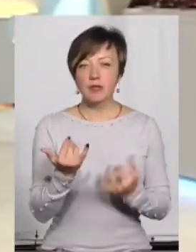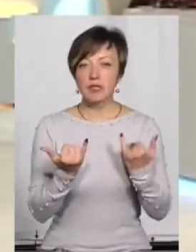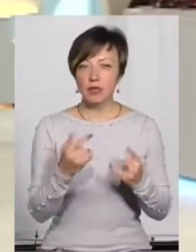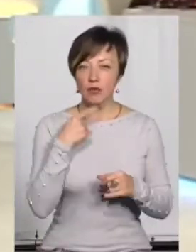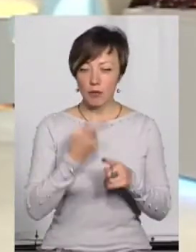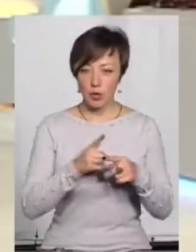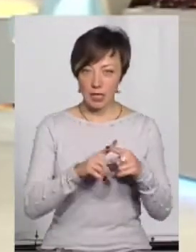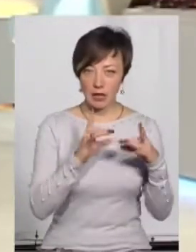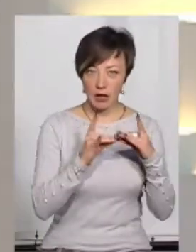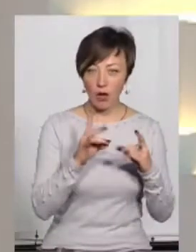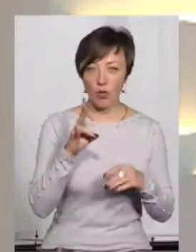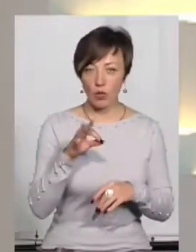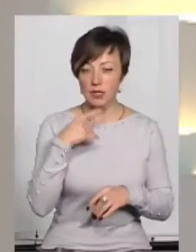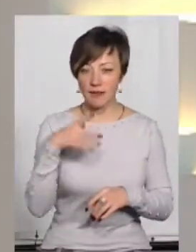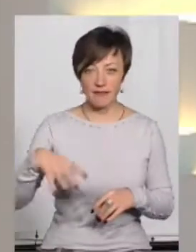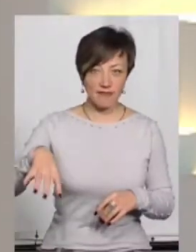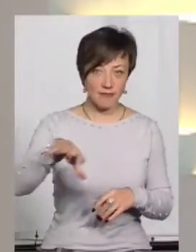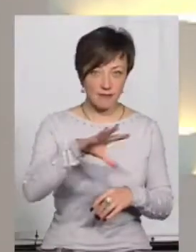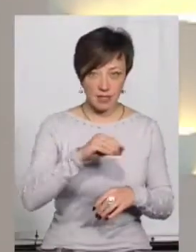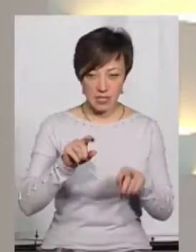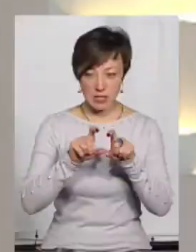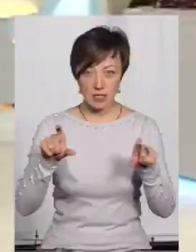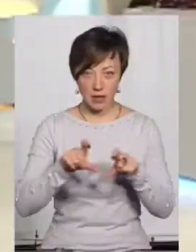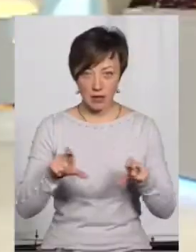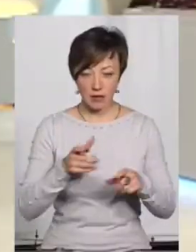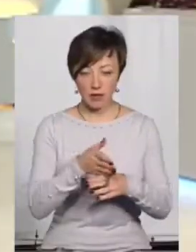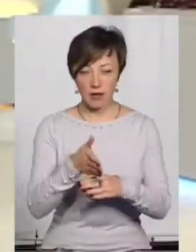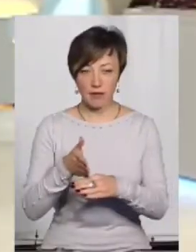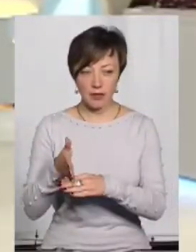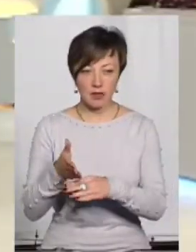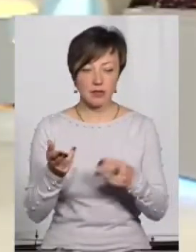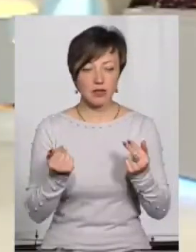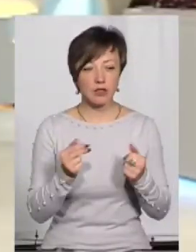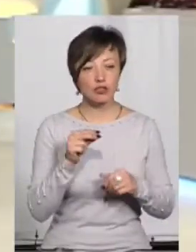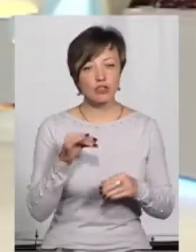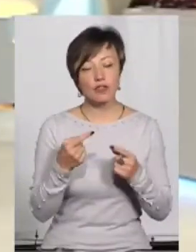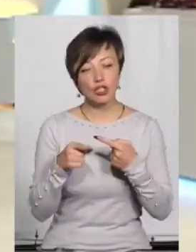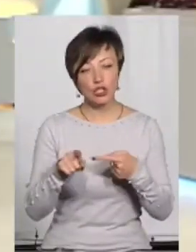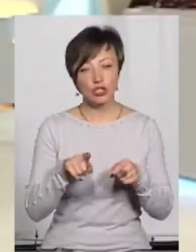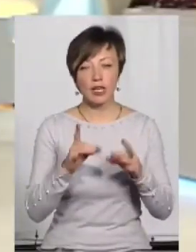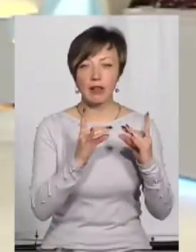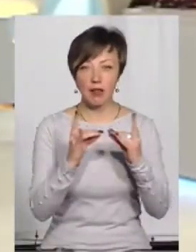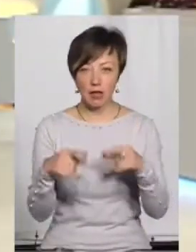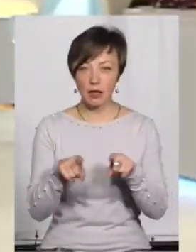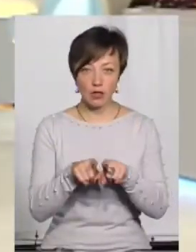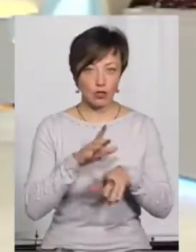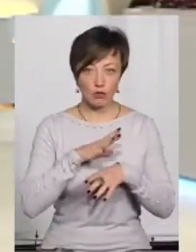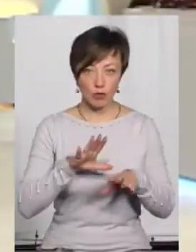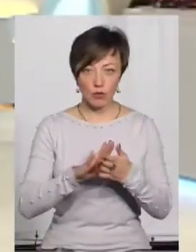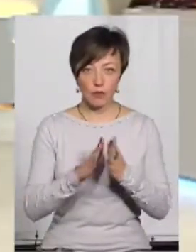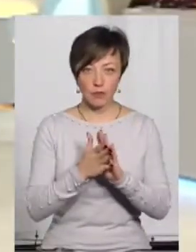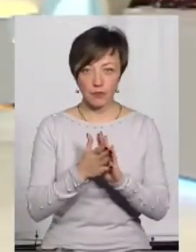Кривчицький інтернат, але зауважили, що ви у всі інтернатні такі запити навідалися. Чи в інших інтернатах теж не було